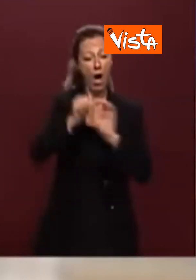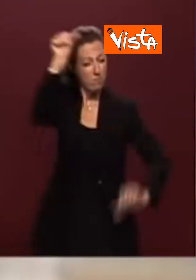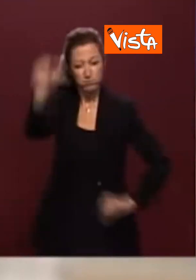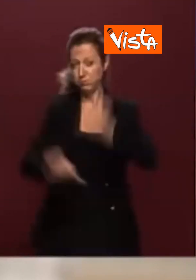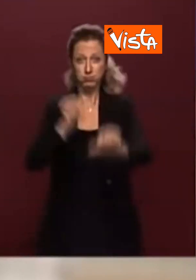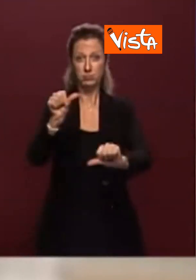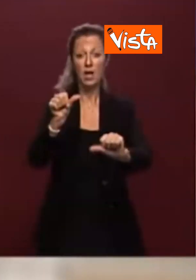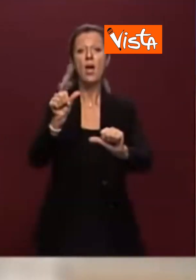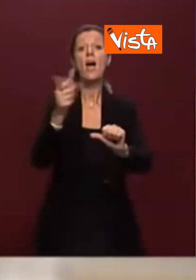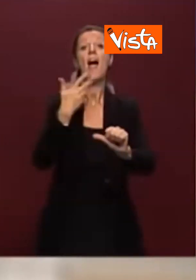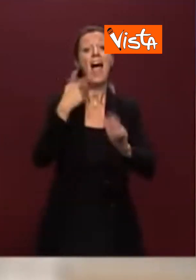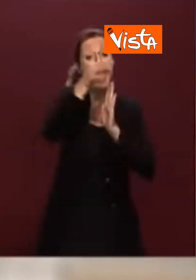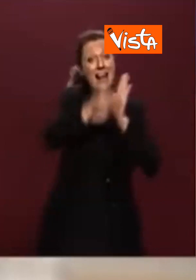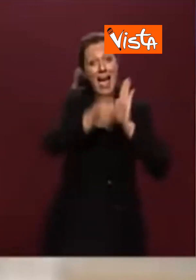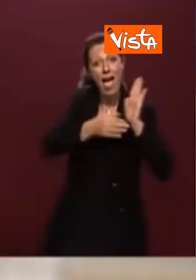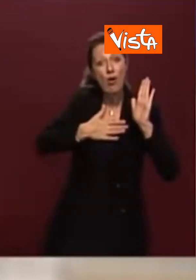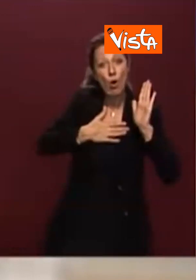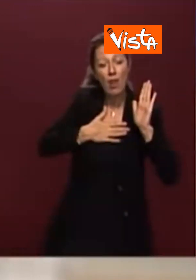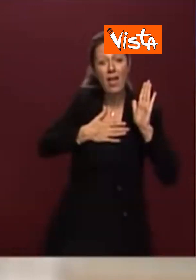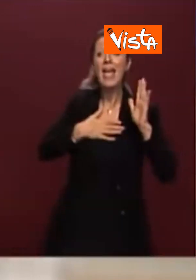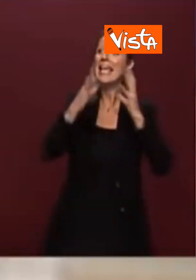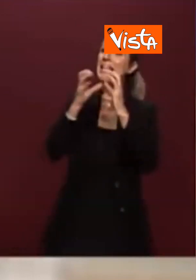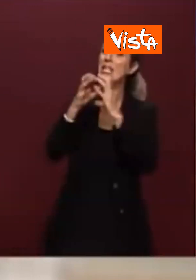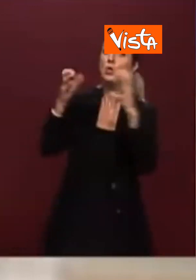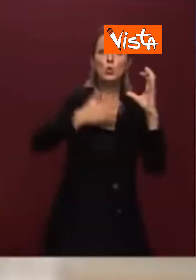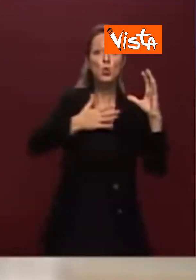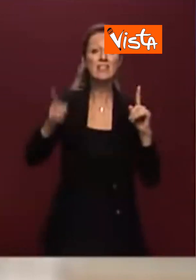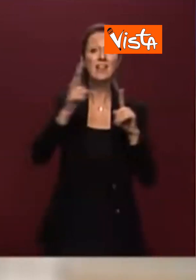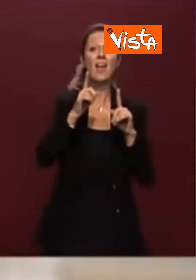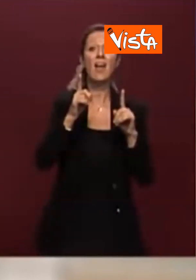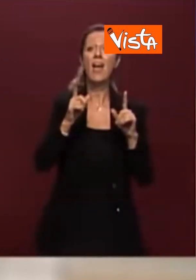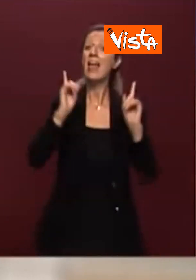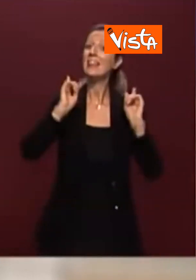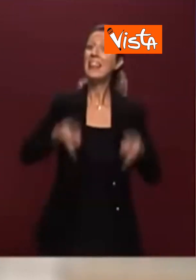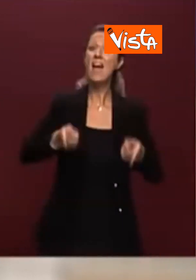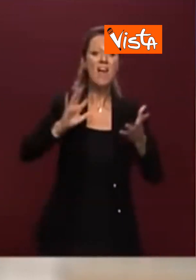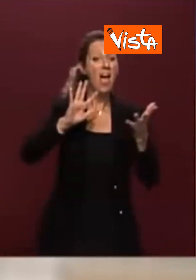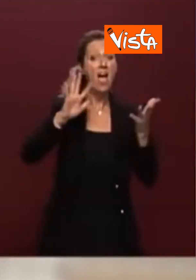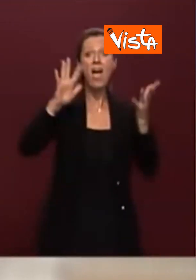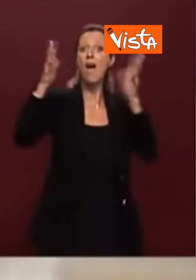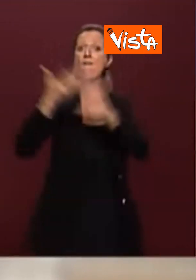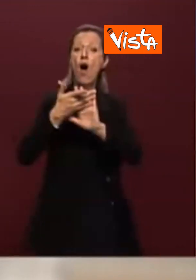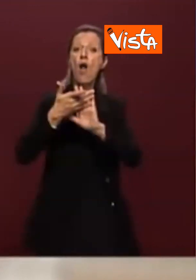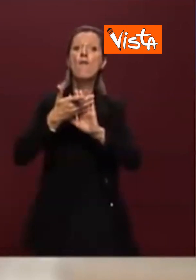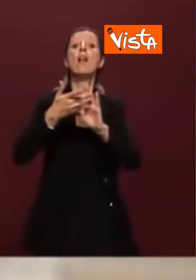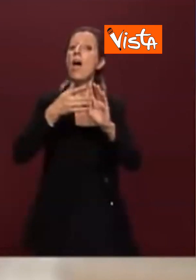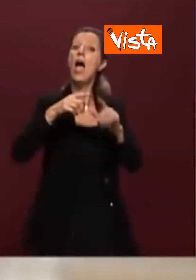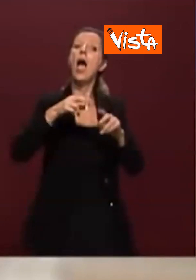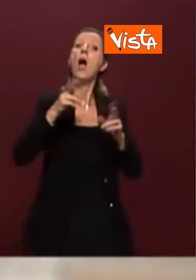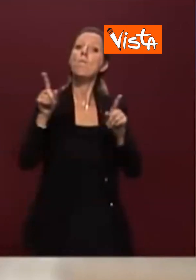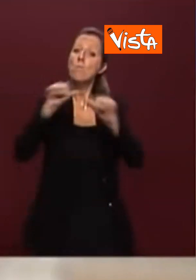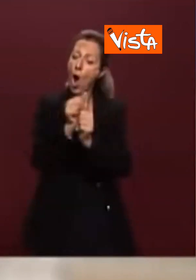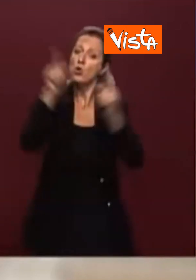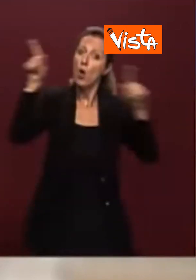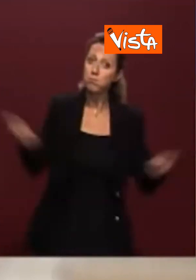Le nostre regole e le nostre industrie devono evolversi al stesso ritmo.